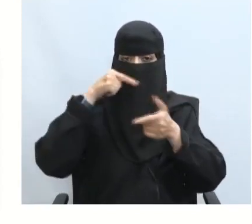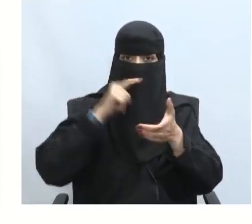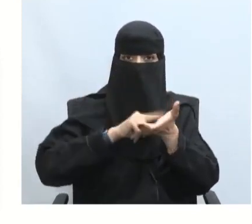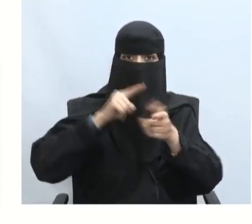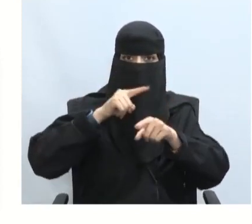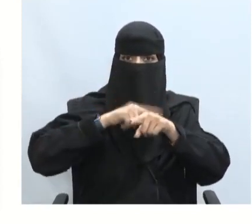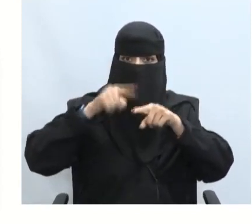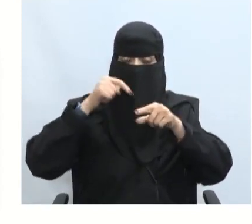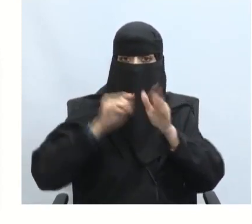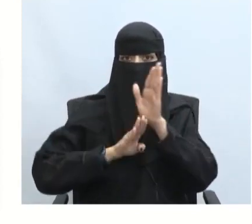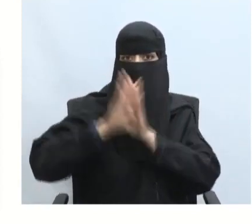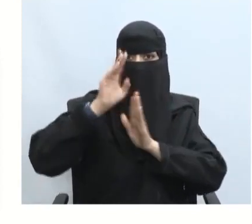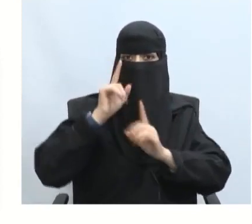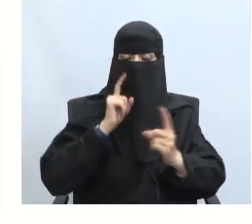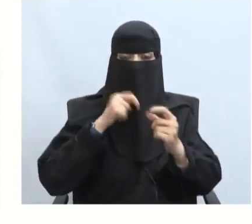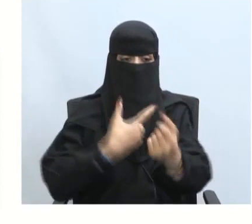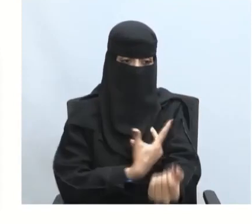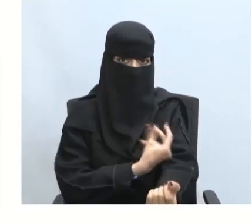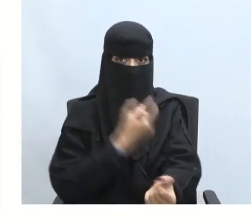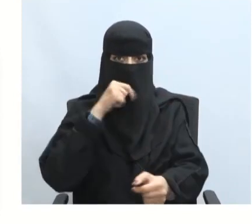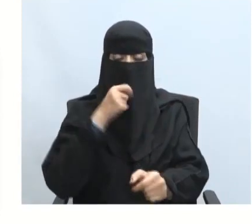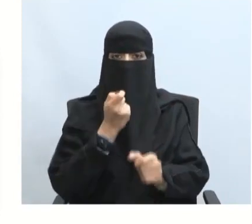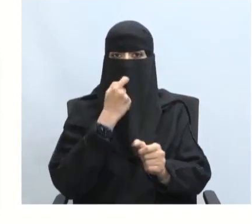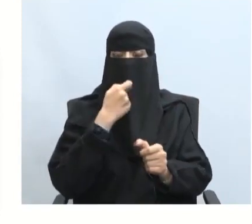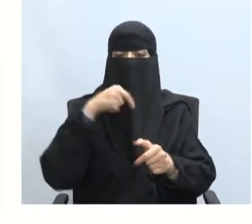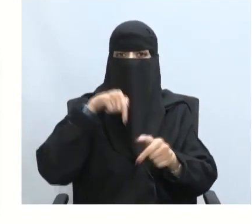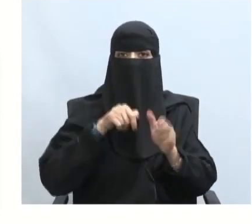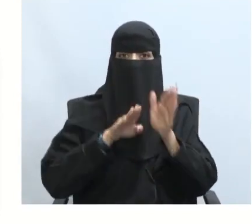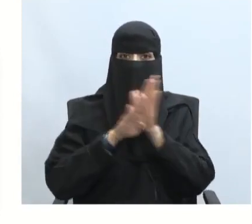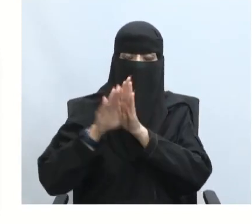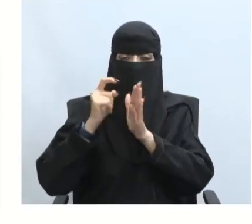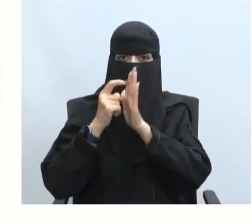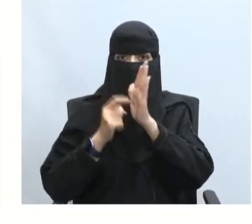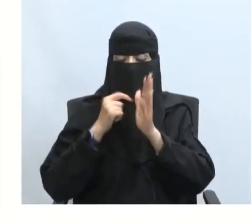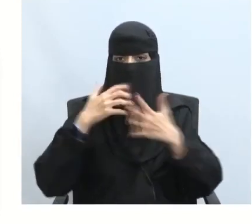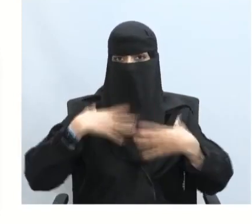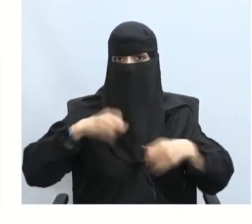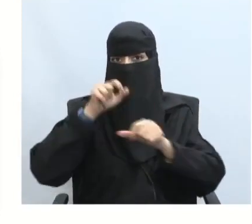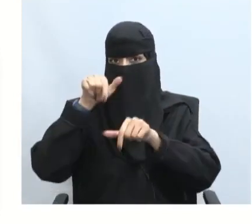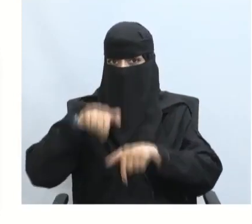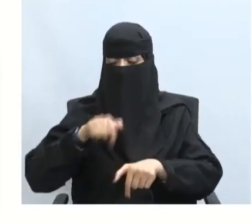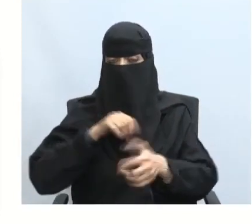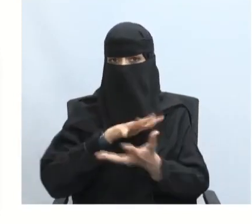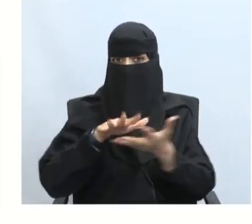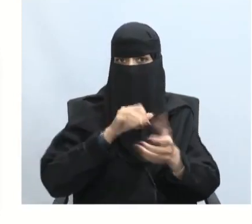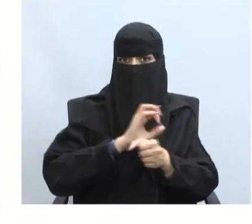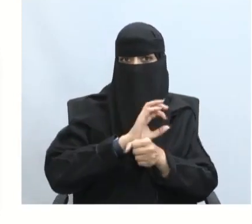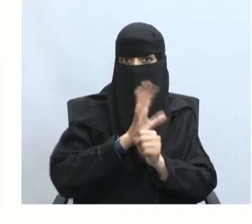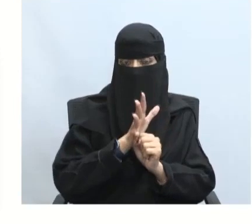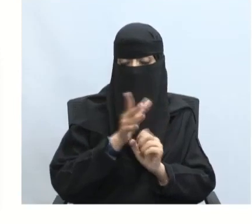جانب تطوير اللقاحات ودعم الأنظمة الصحية هذا بالنسبة لجائحة كورونا